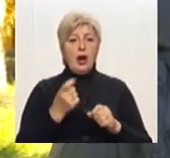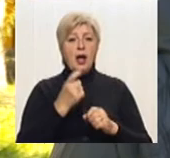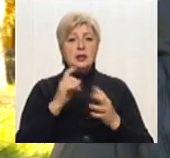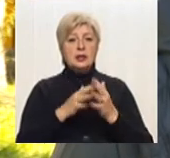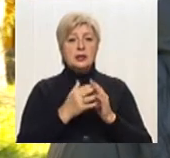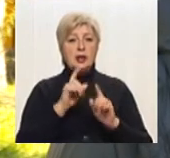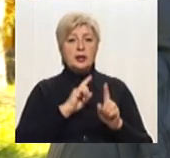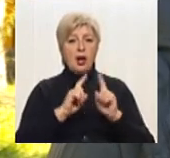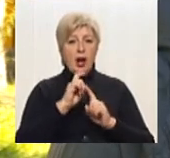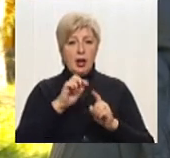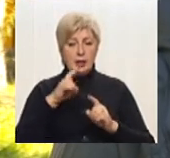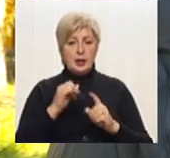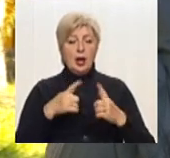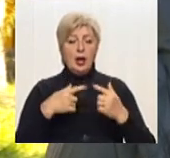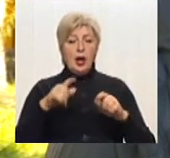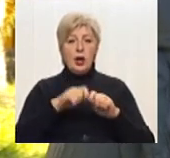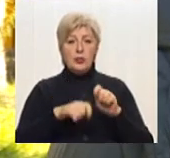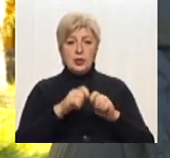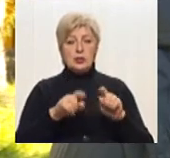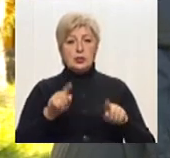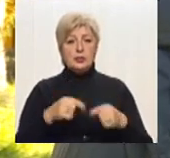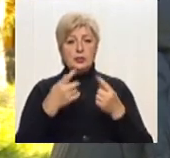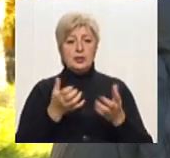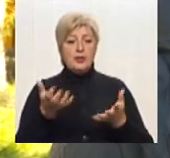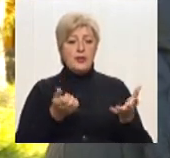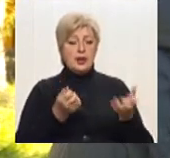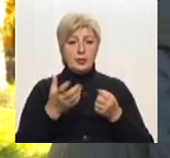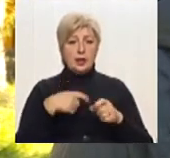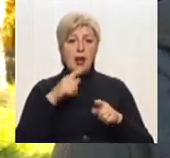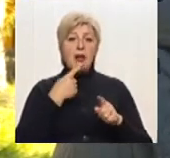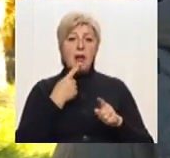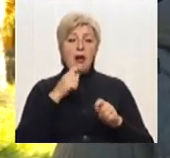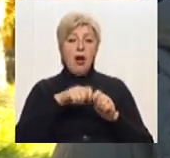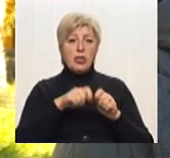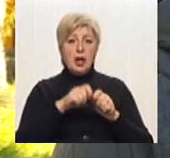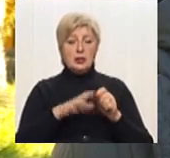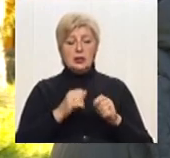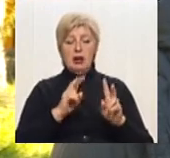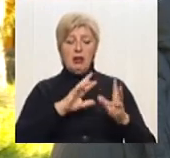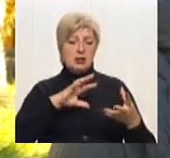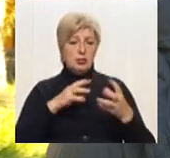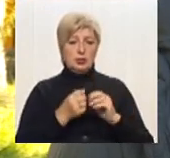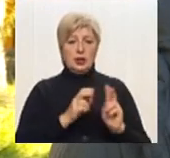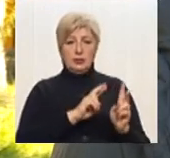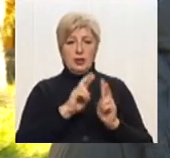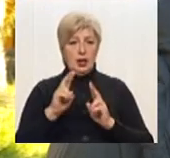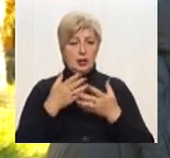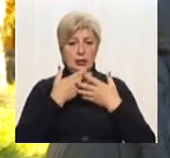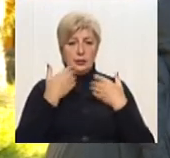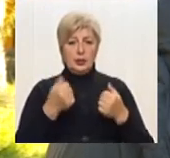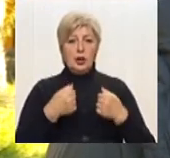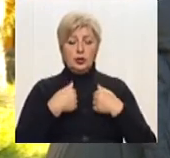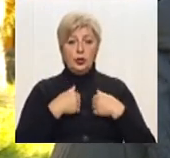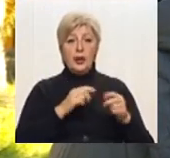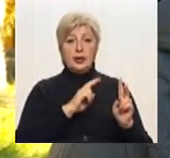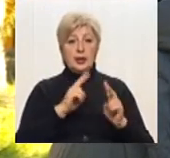дільничий. Комісію створили, відібрали аналізи, але досі результатів ніяких немає. Конкретно до мене ніякі результати не